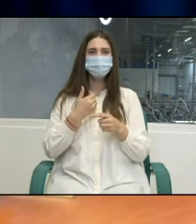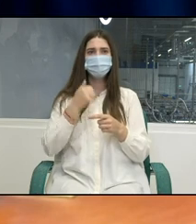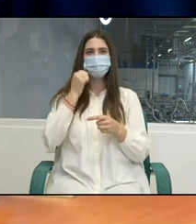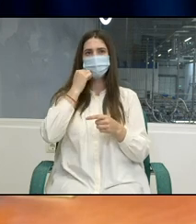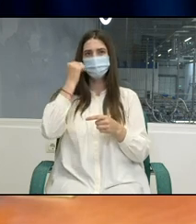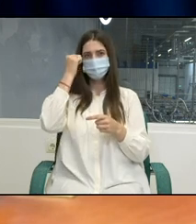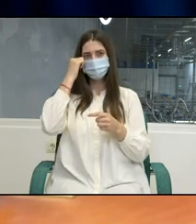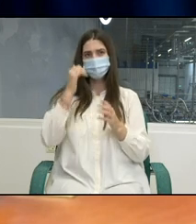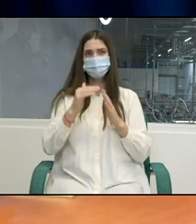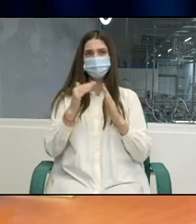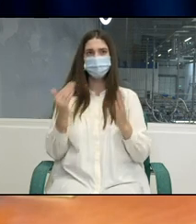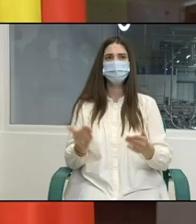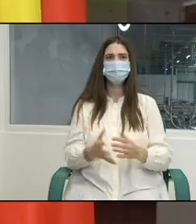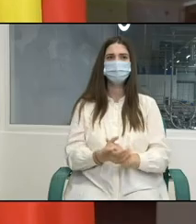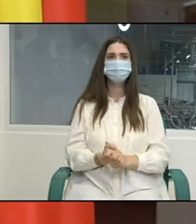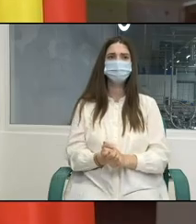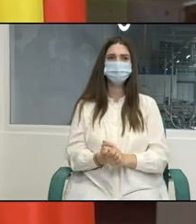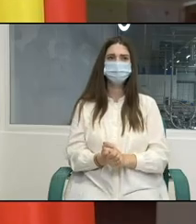pentru atenție.